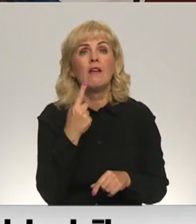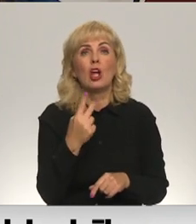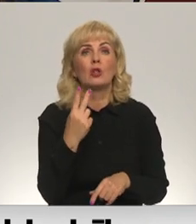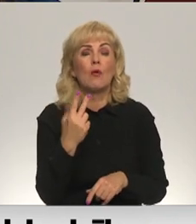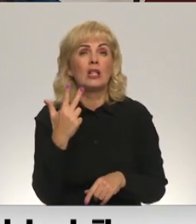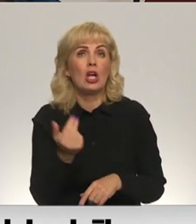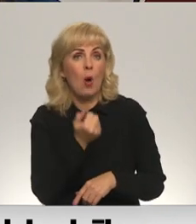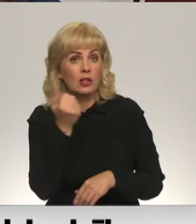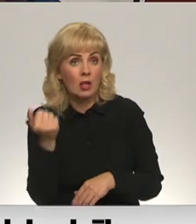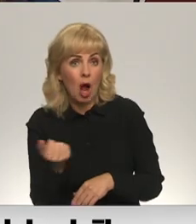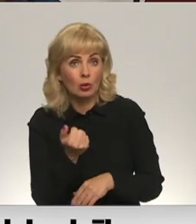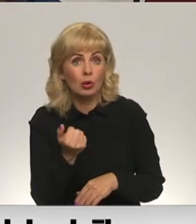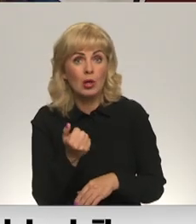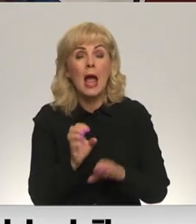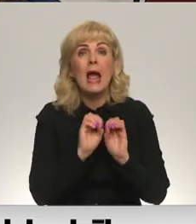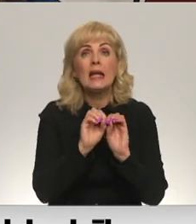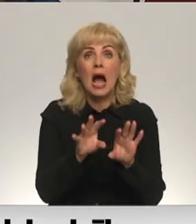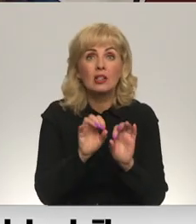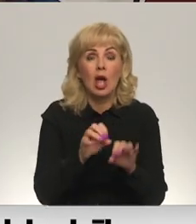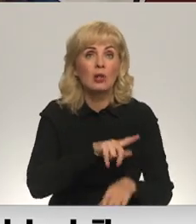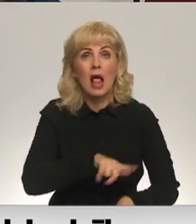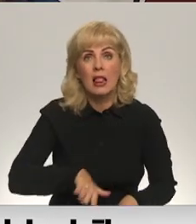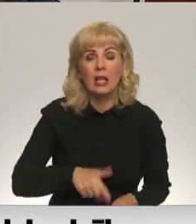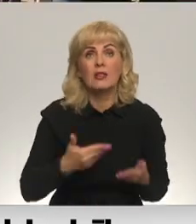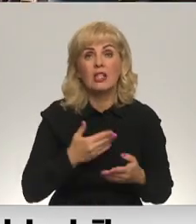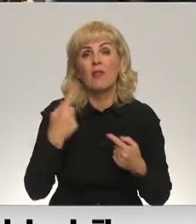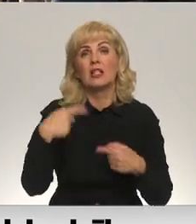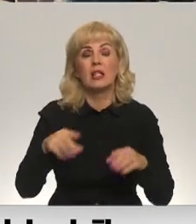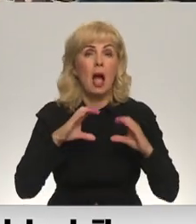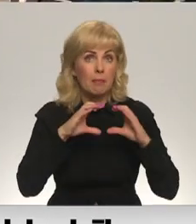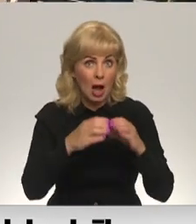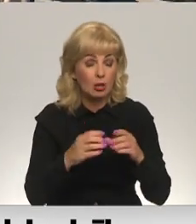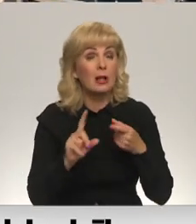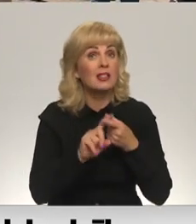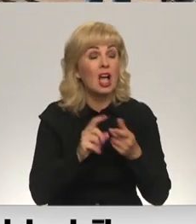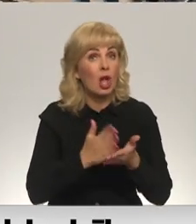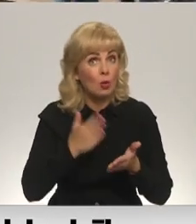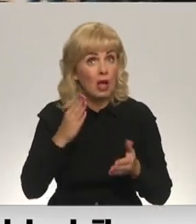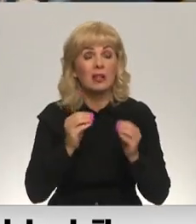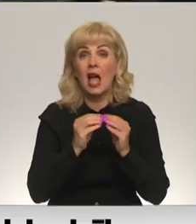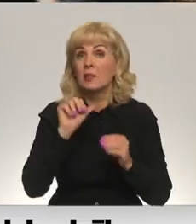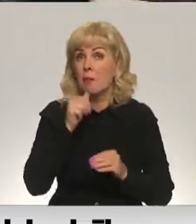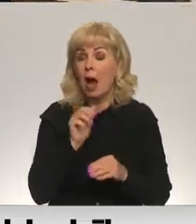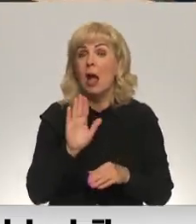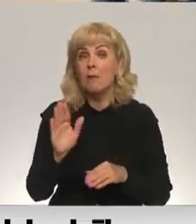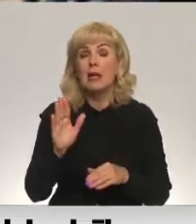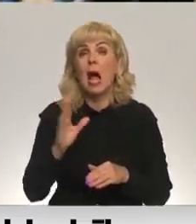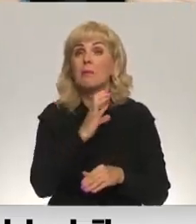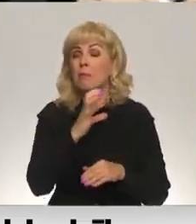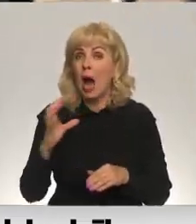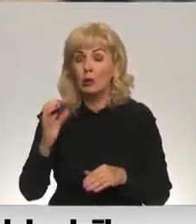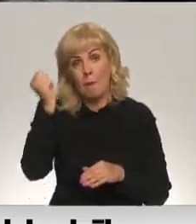gados pat iestāstīt, ka Latvija dzīvo citā pasauli. Saistībā ar notikumiem 10. maijā pie padomju piemenekļa